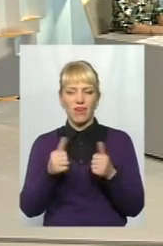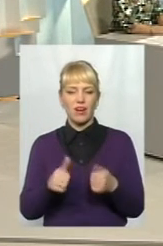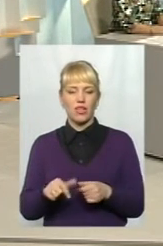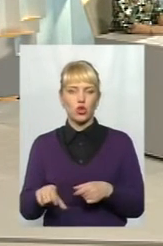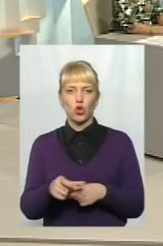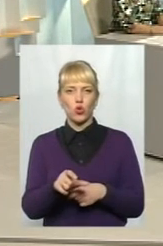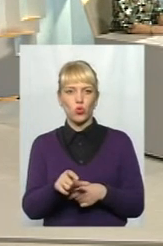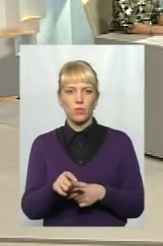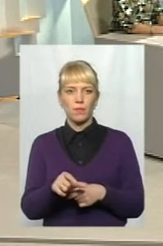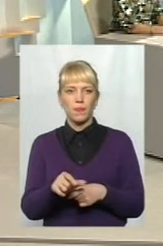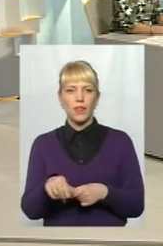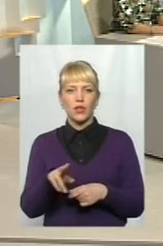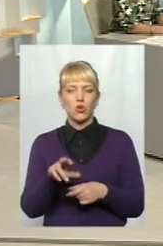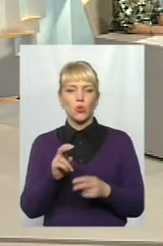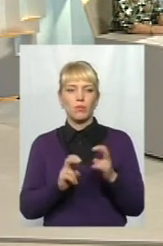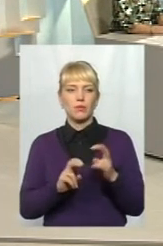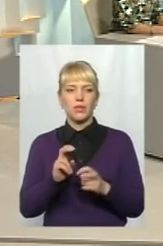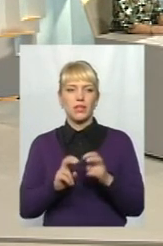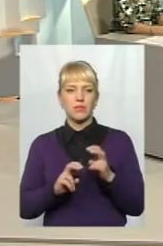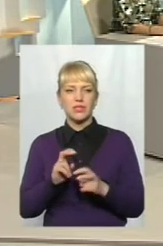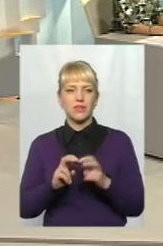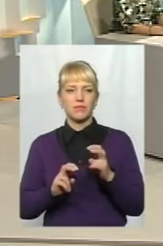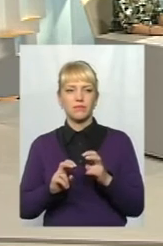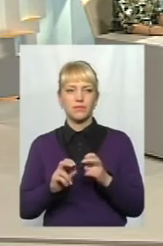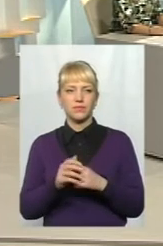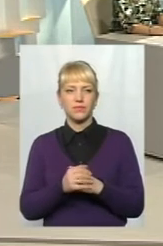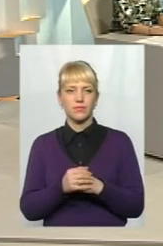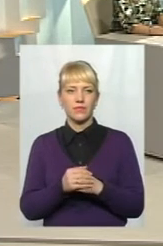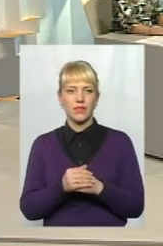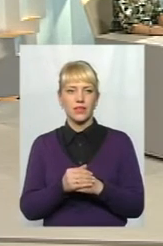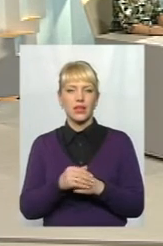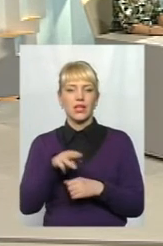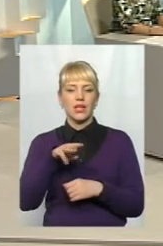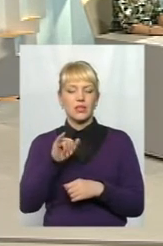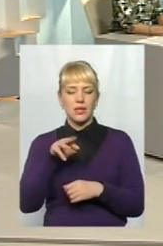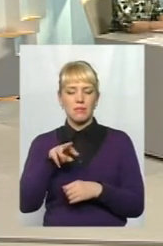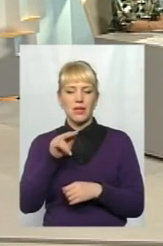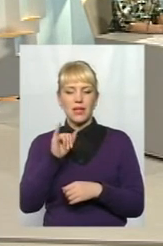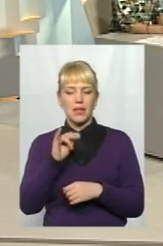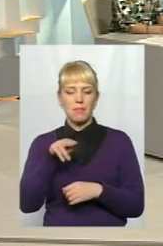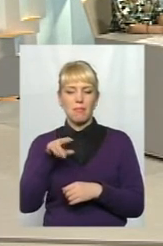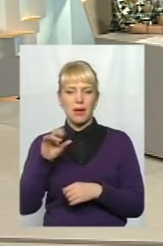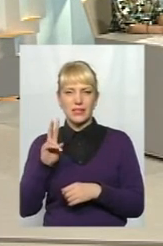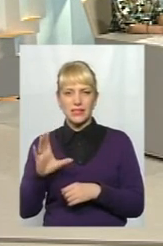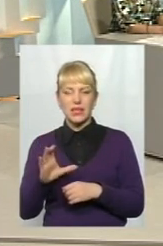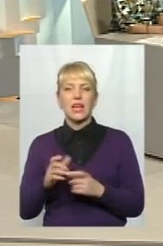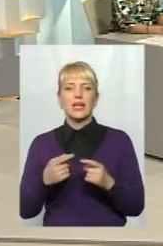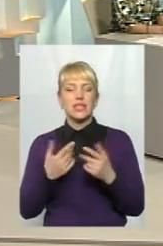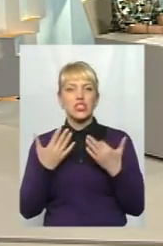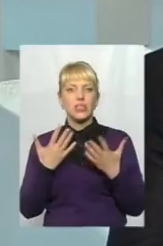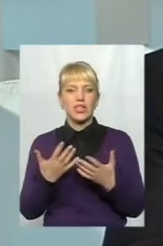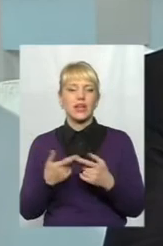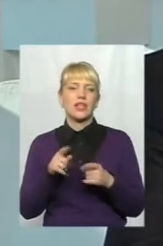підприємства «Тін Імпекс». Тобто ще кілька таких моментів, наприклад,